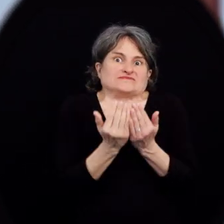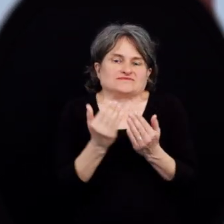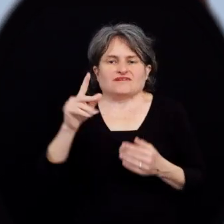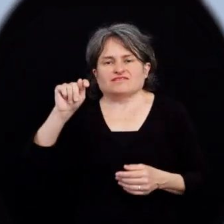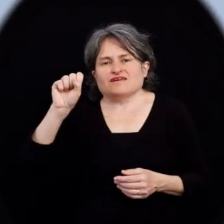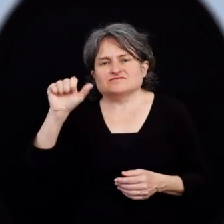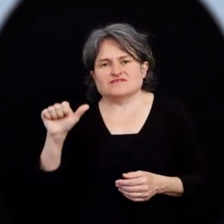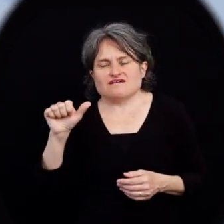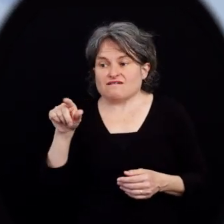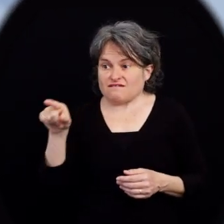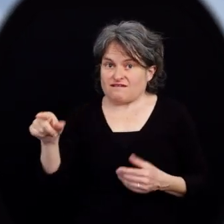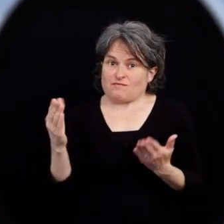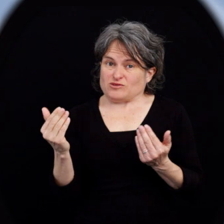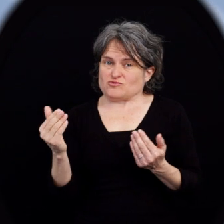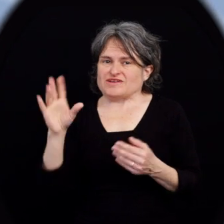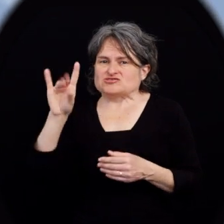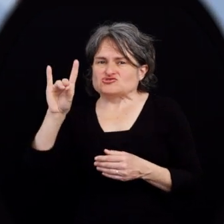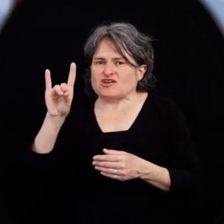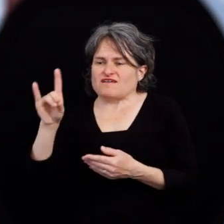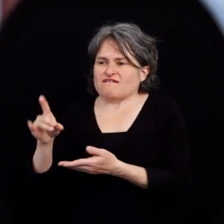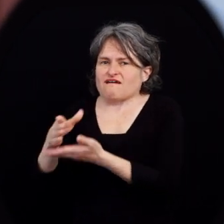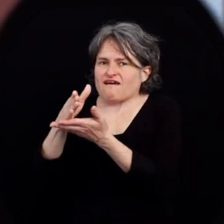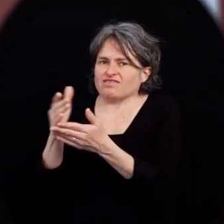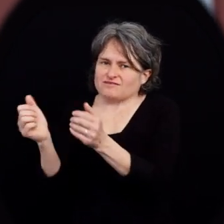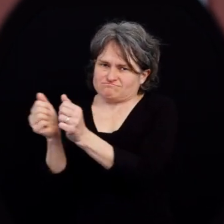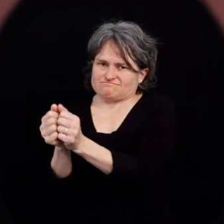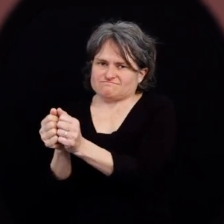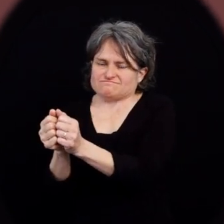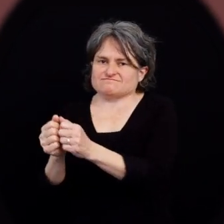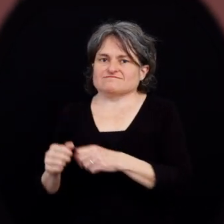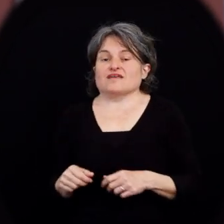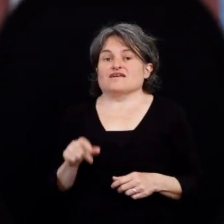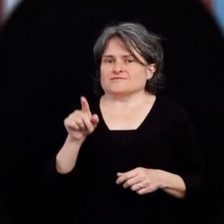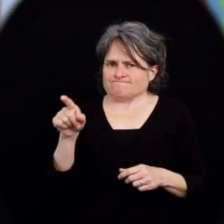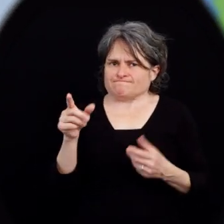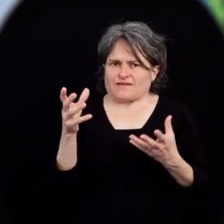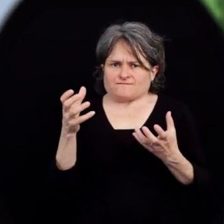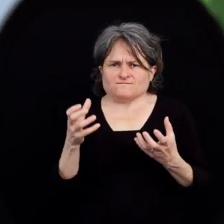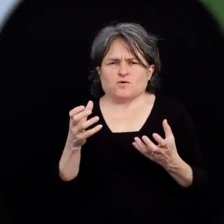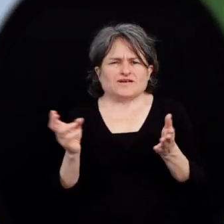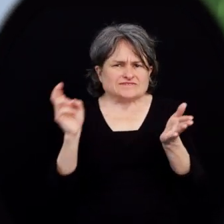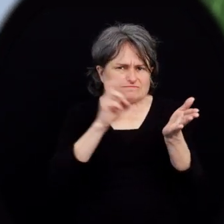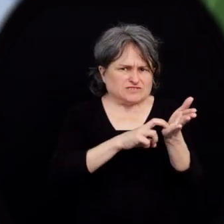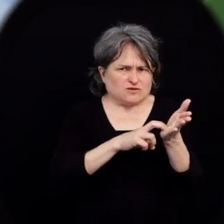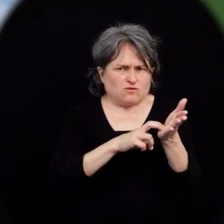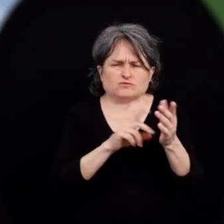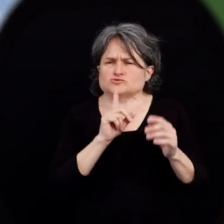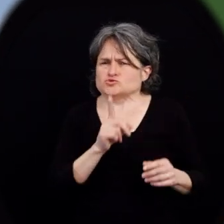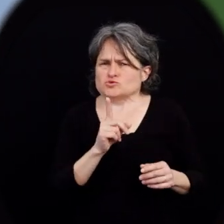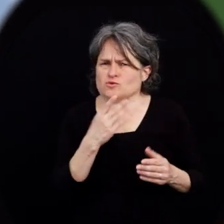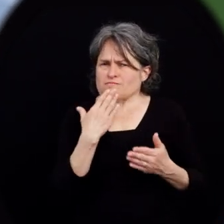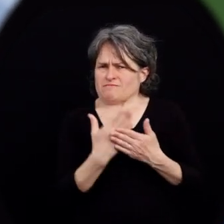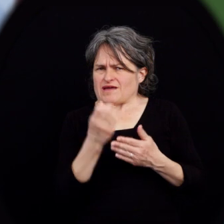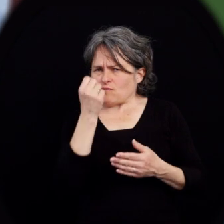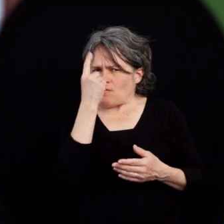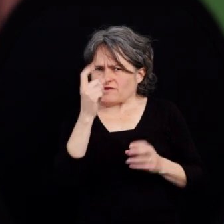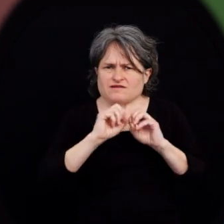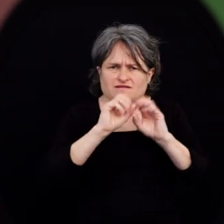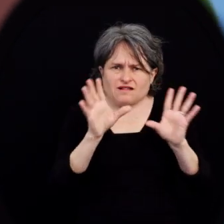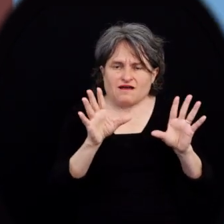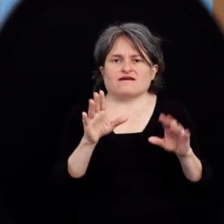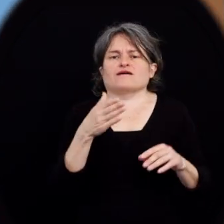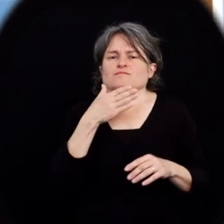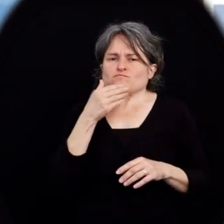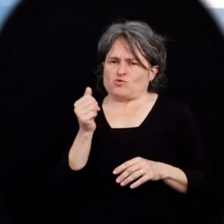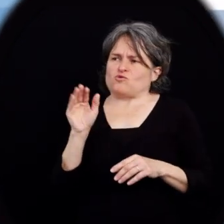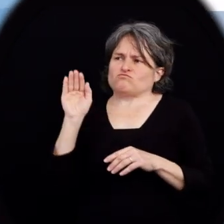'assistance pour l'accompagner dans ses activités quotidiennes. De plus, comme elle souhaite s'assurer d'avoir bien compris ce qu'elle doit faire pour